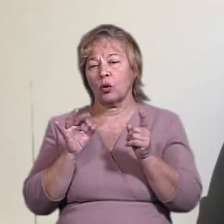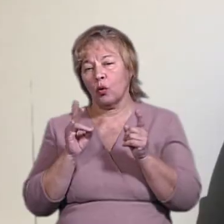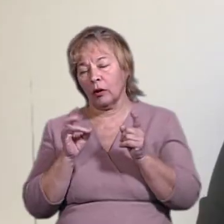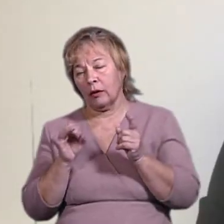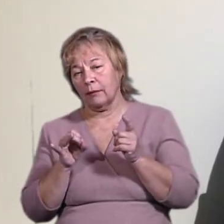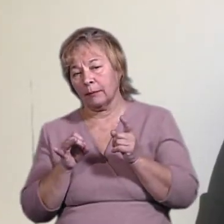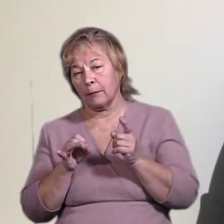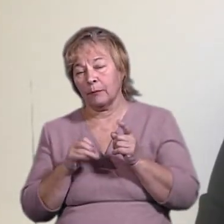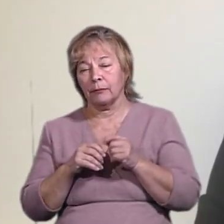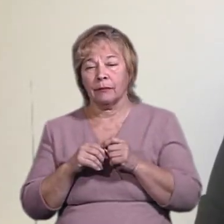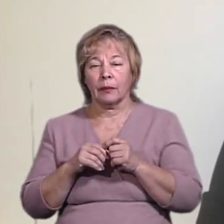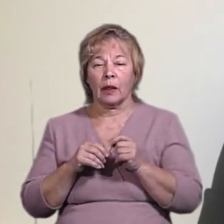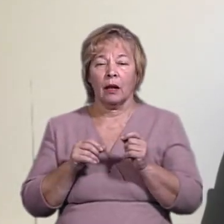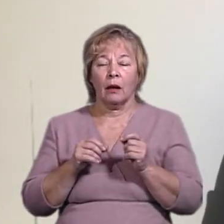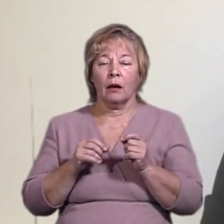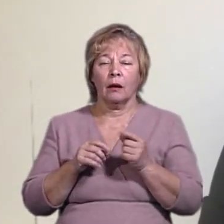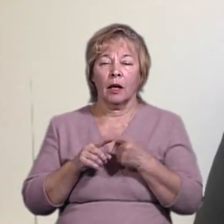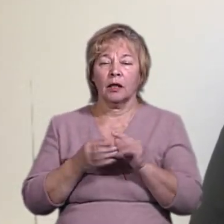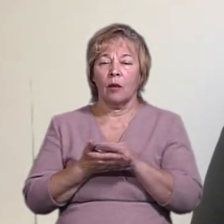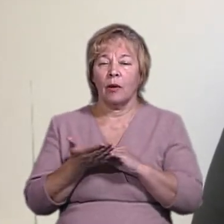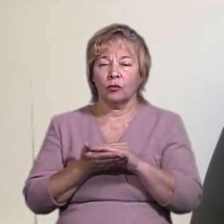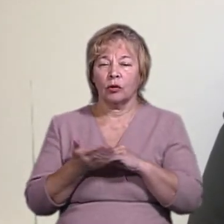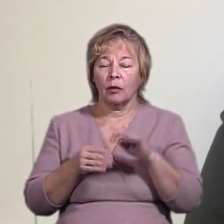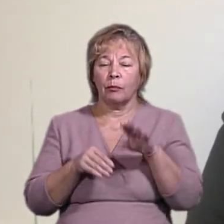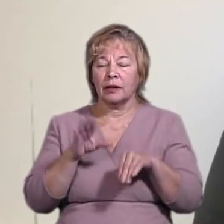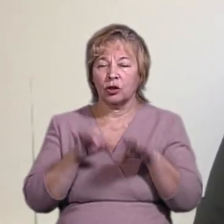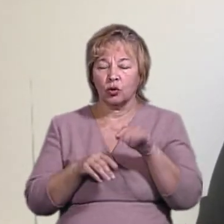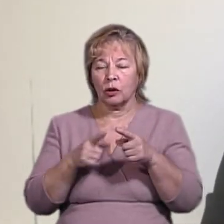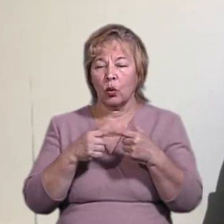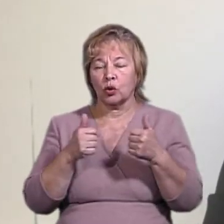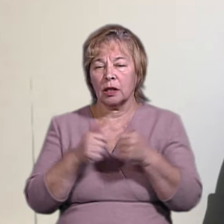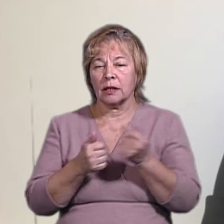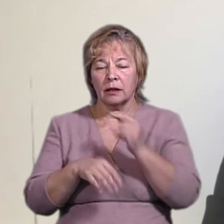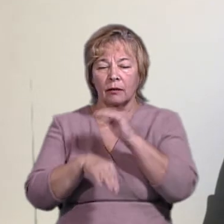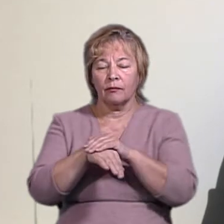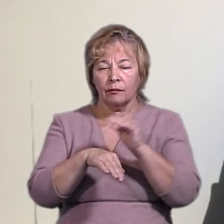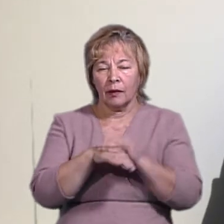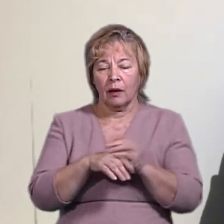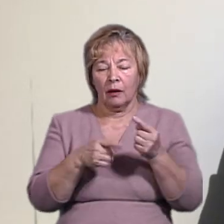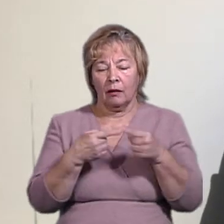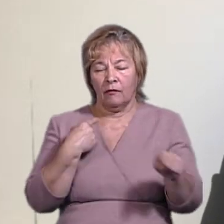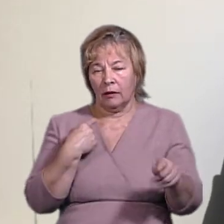це повторний підрахунок на тих дільницях, де виявлення розбіжності.